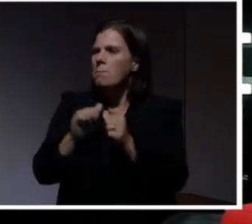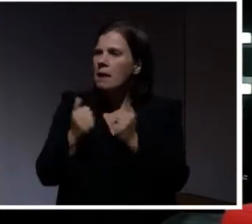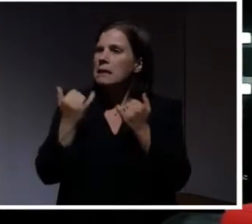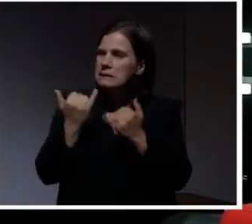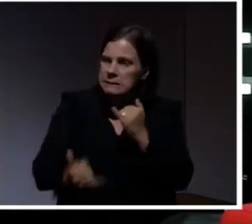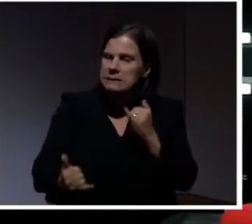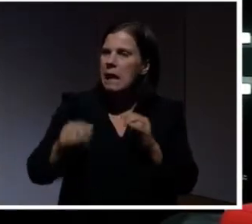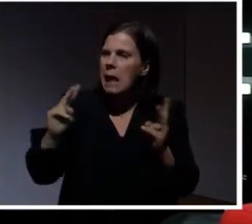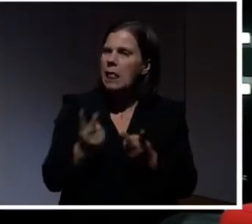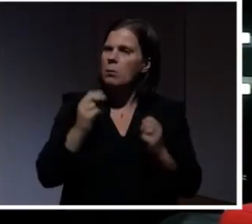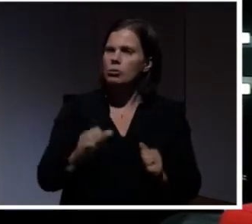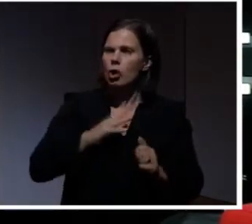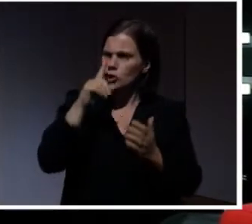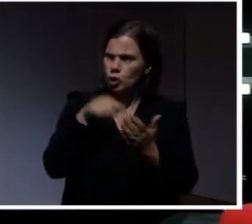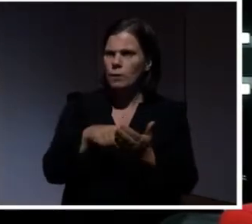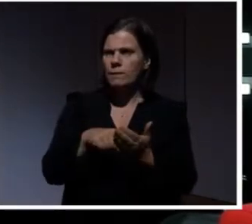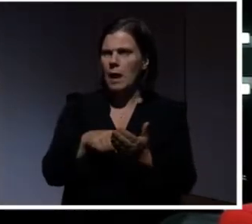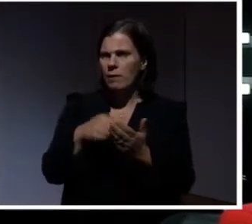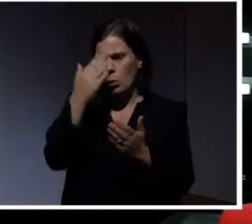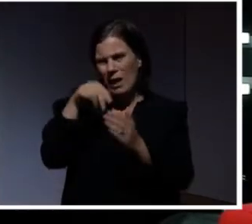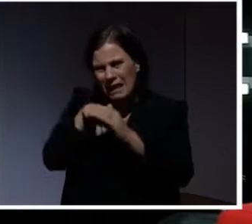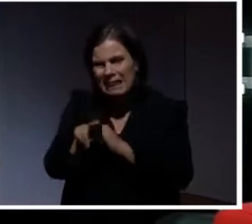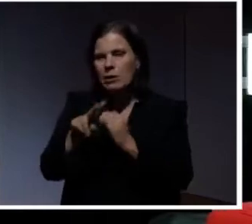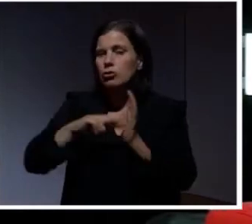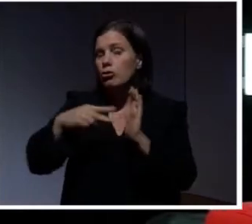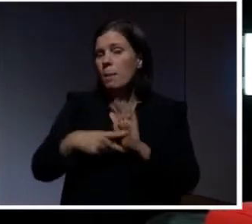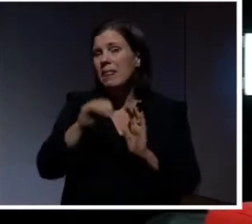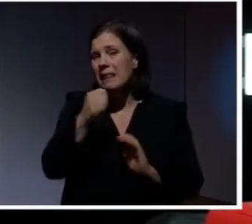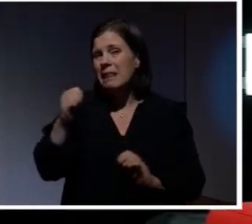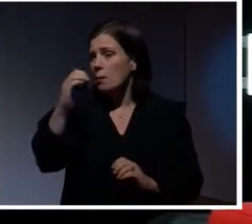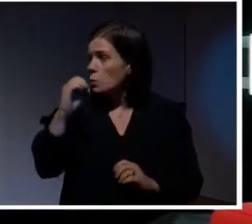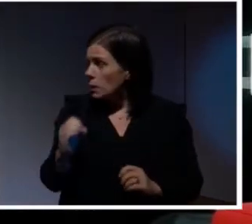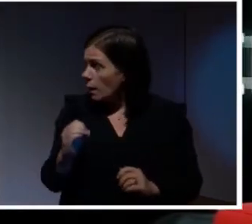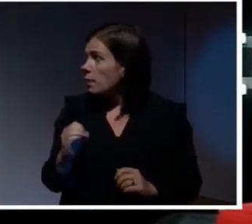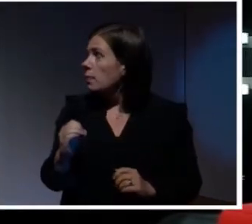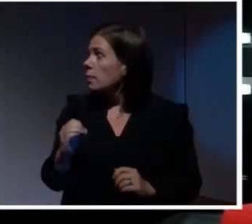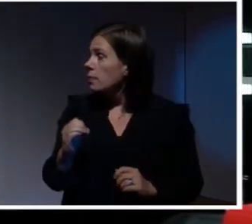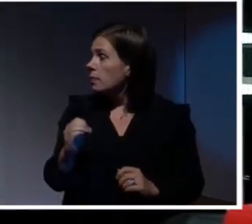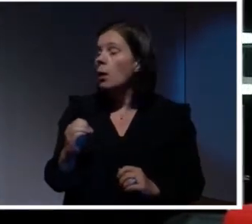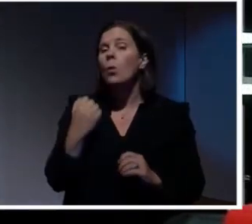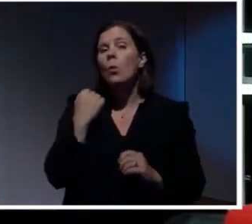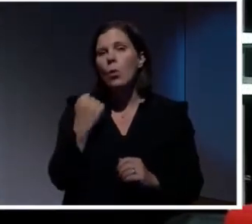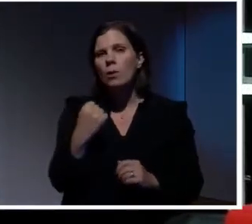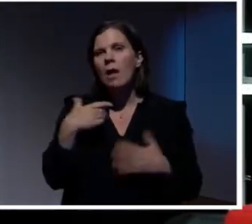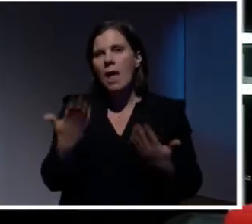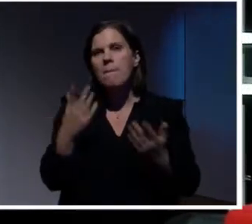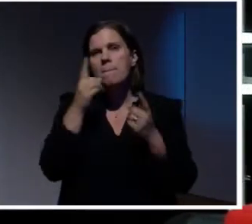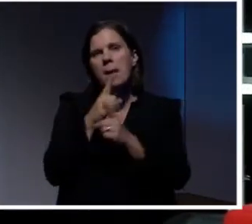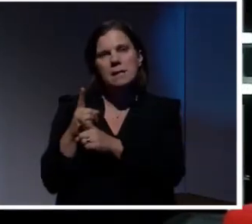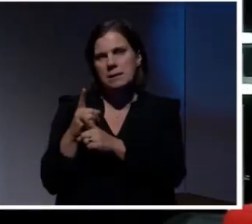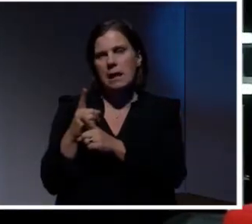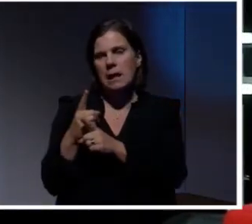ändå ha något syfte med sig att ta sig in i systemen. det 99% av hoten kräver en mänsklig